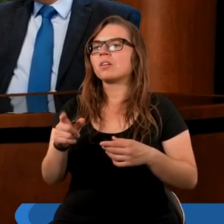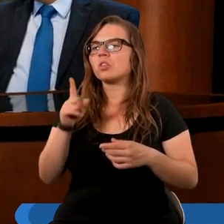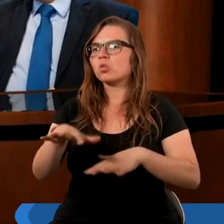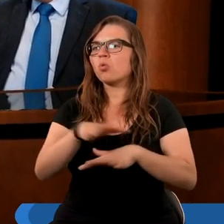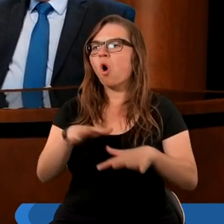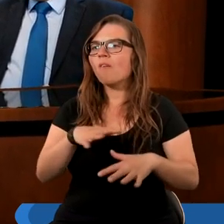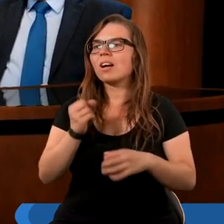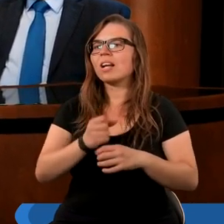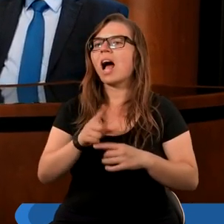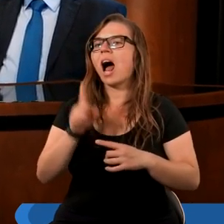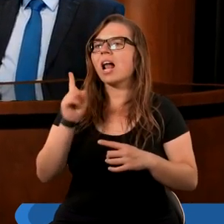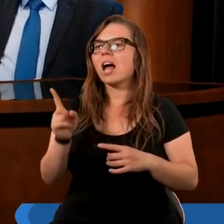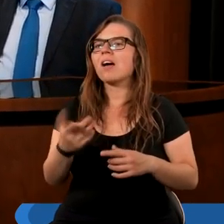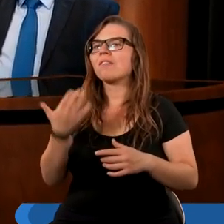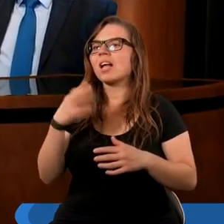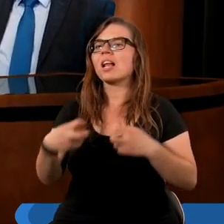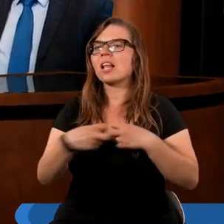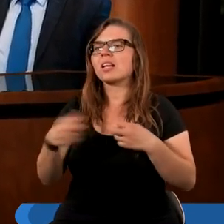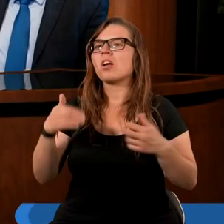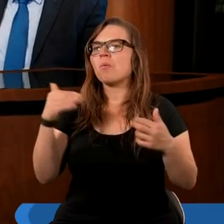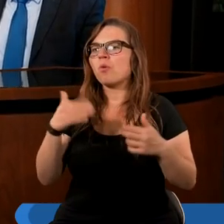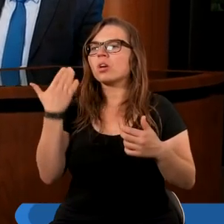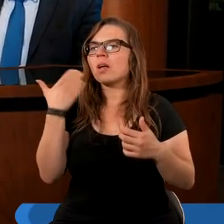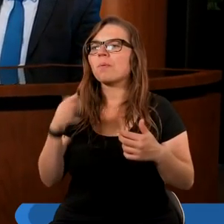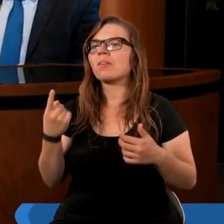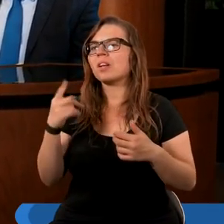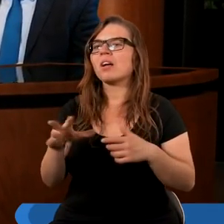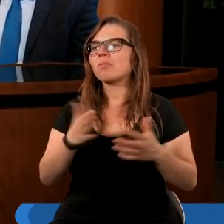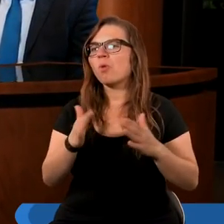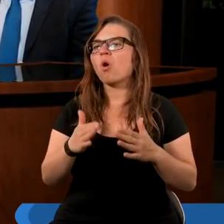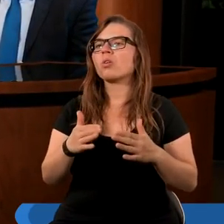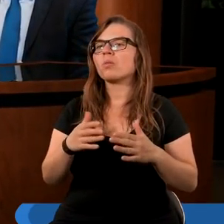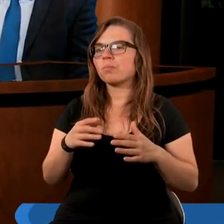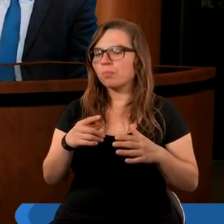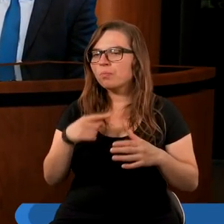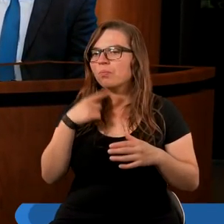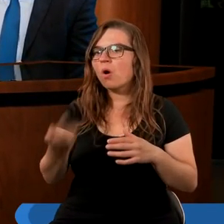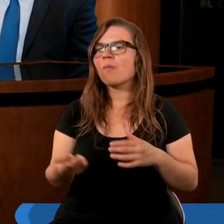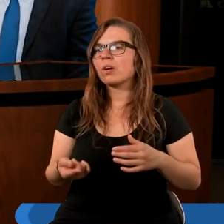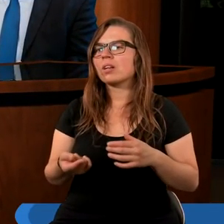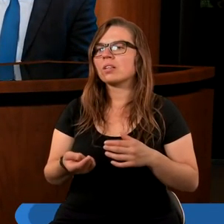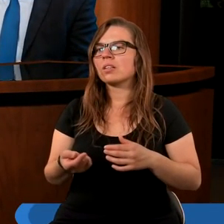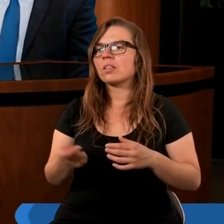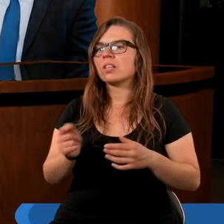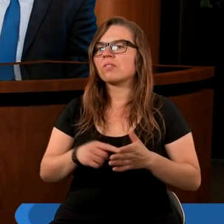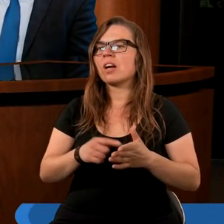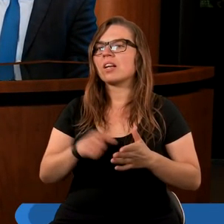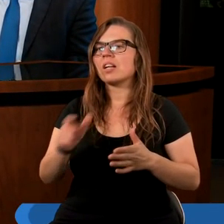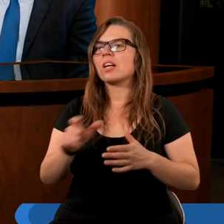duchowym, ale wiele cech można bardzo jednoznacznie przenieść właśnie na czasy